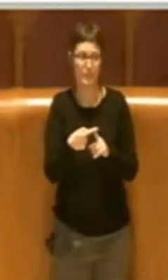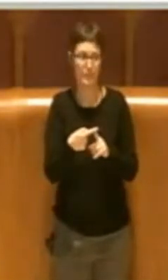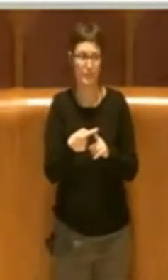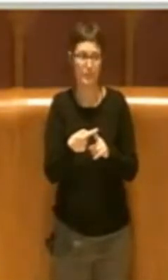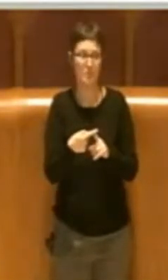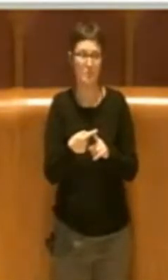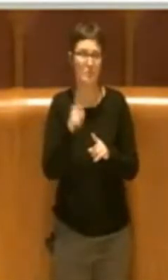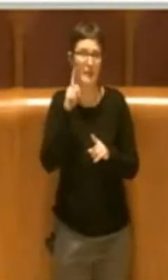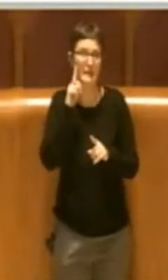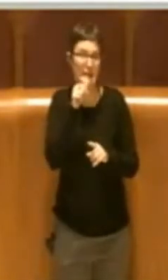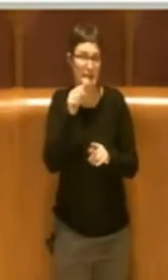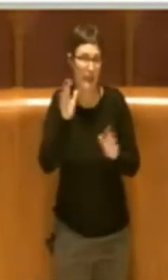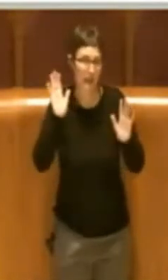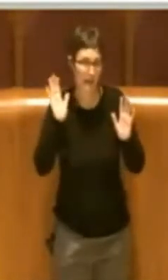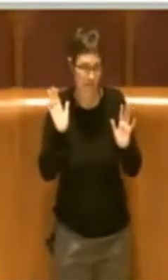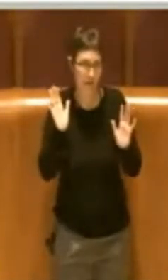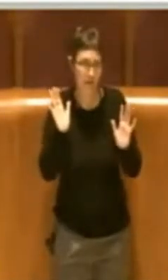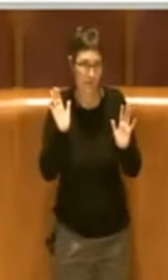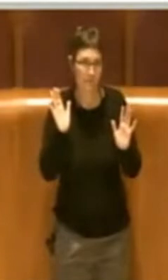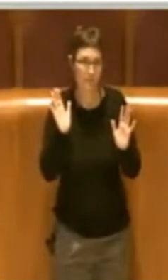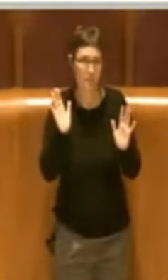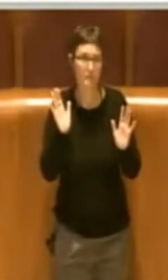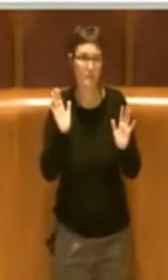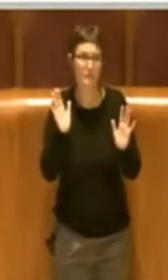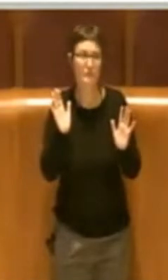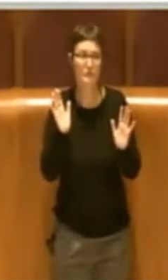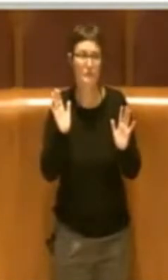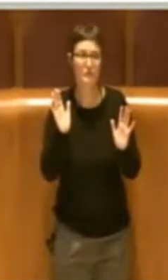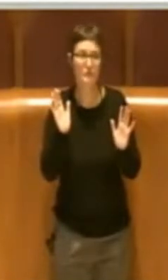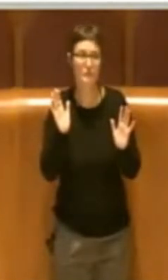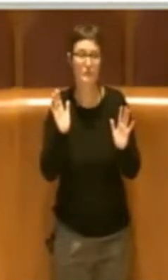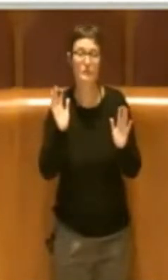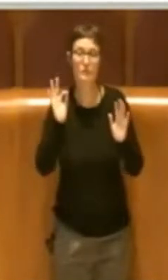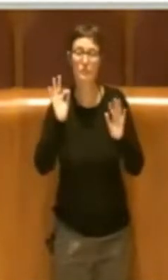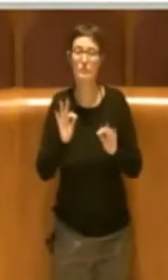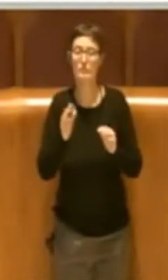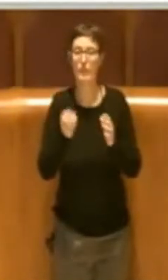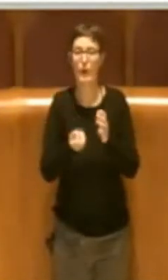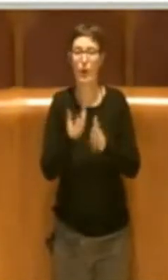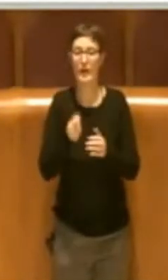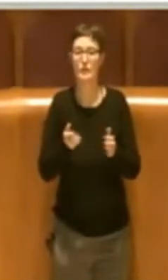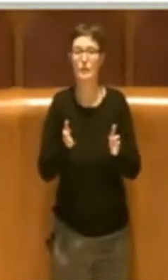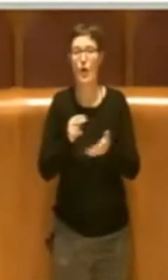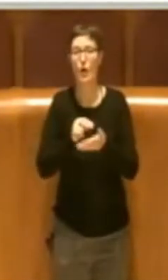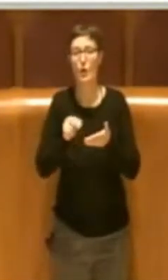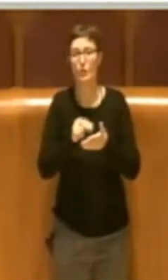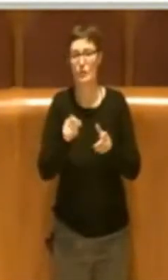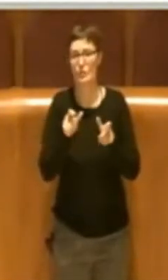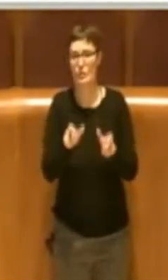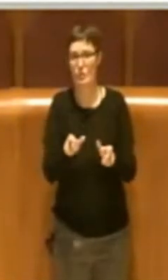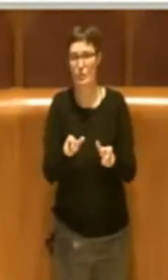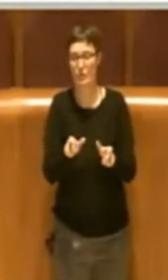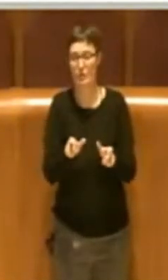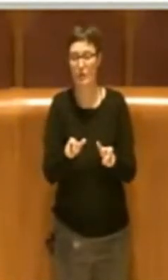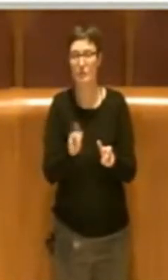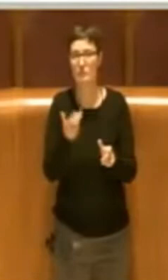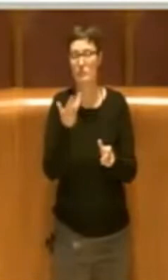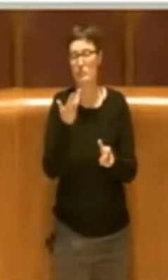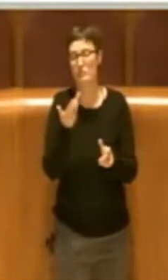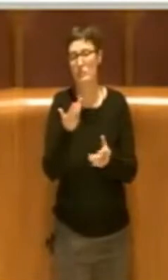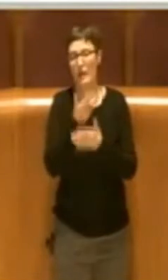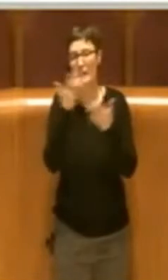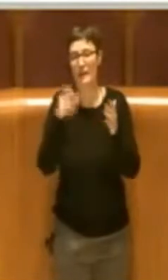laddove quindi se ne senta la necessità di un ufficio apposito, chiaramente entro sei mesi dall